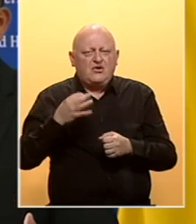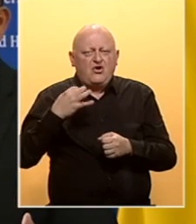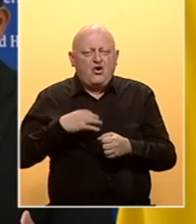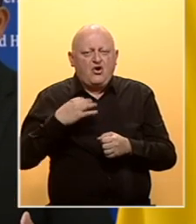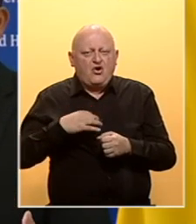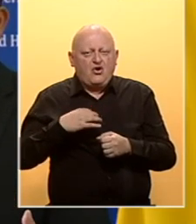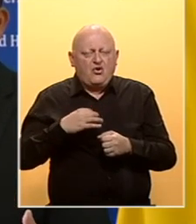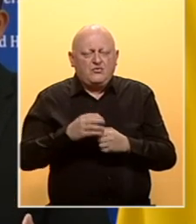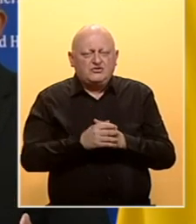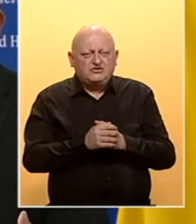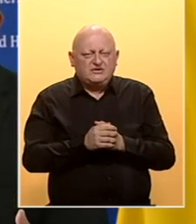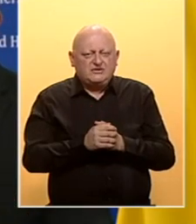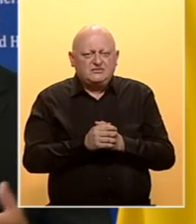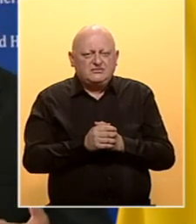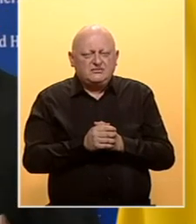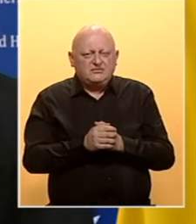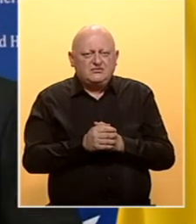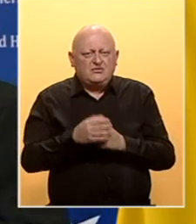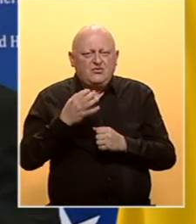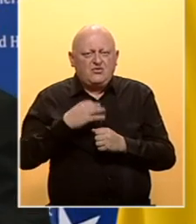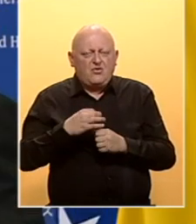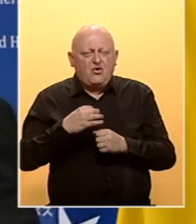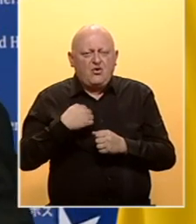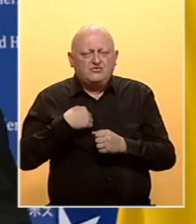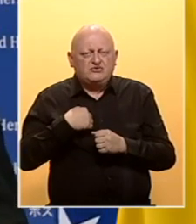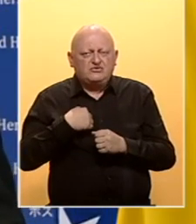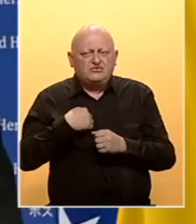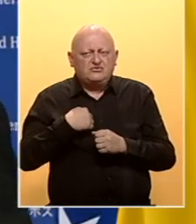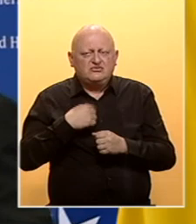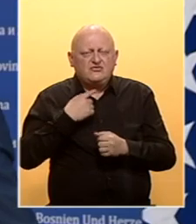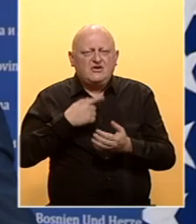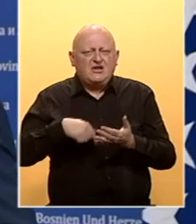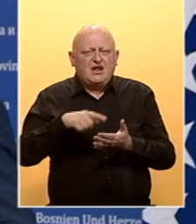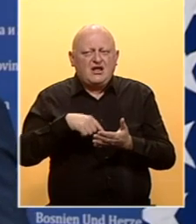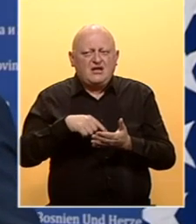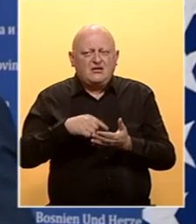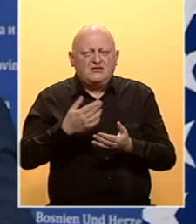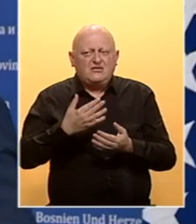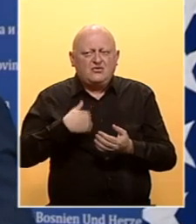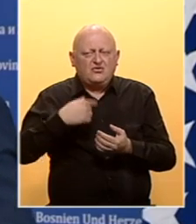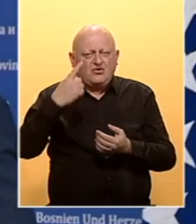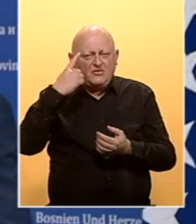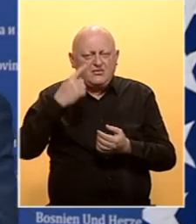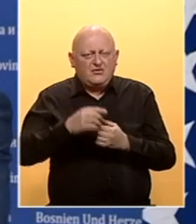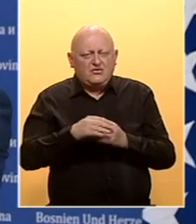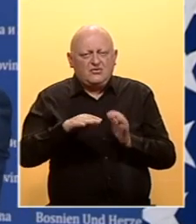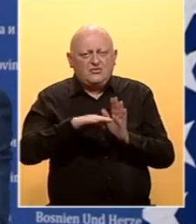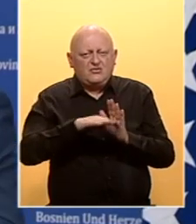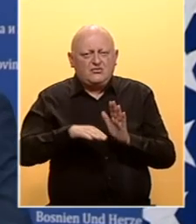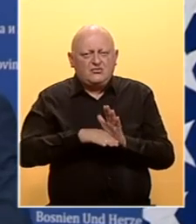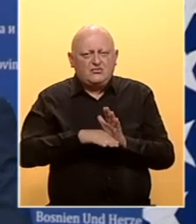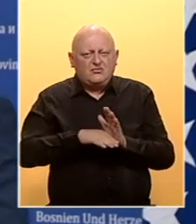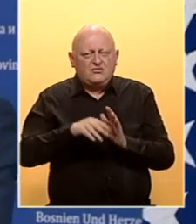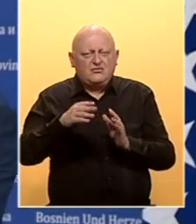svojim glasačima. Koliko je meni poznato, zakon koji je